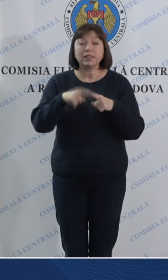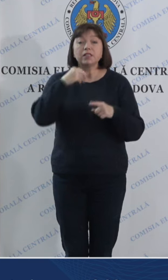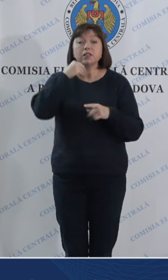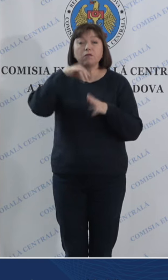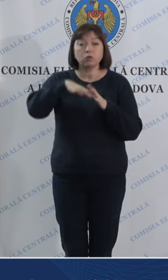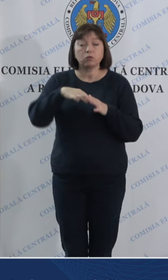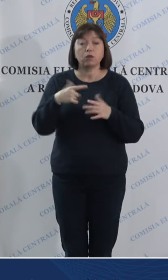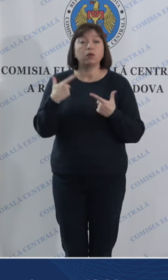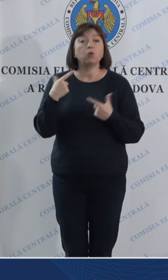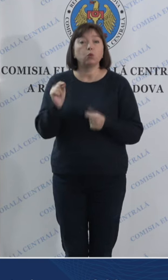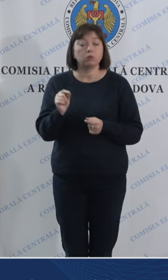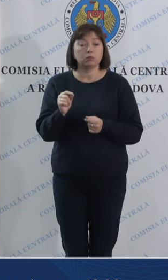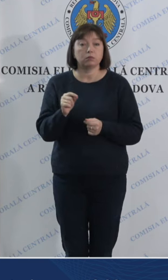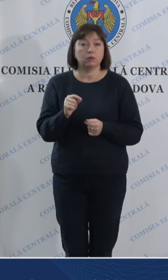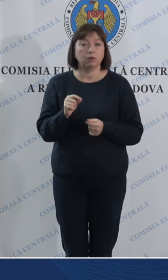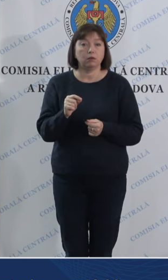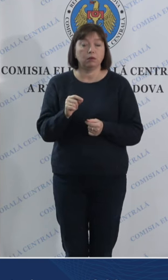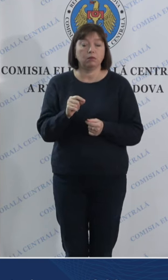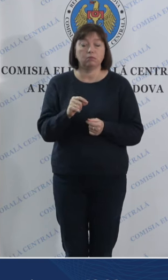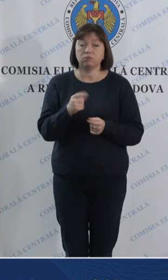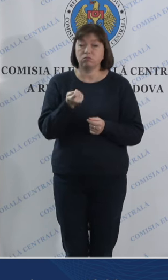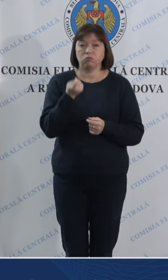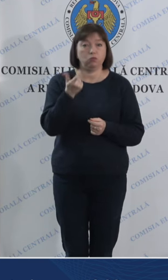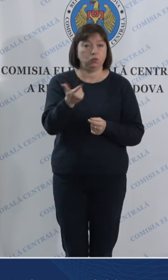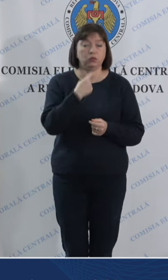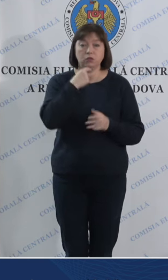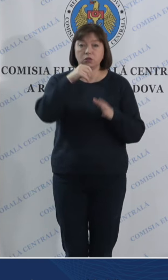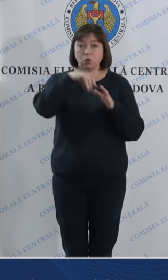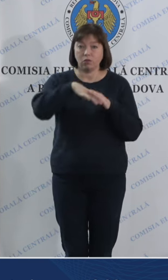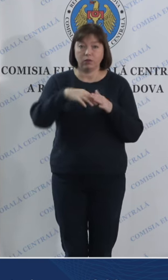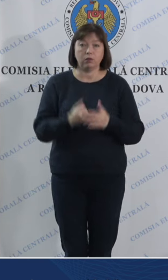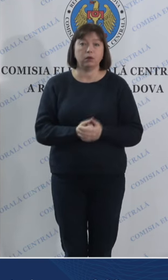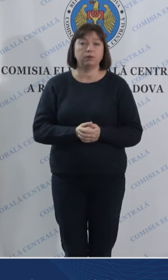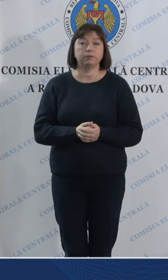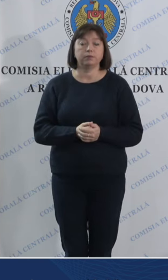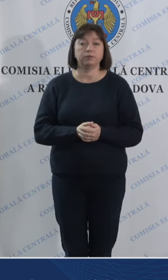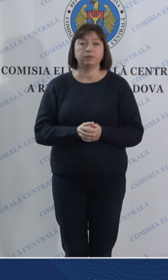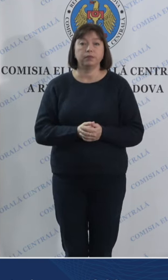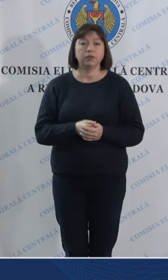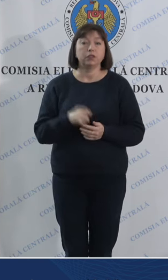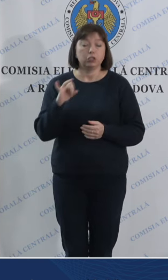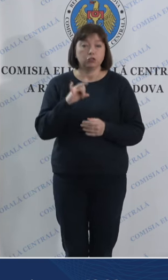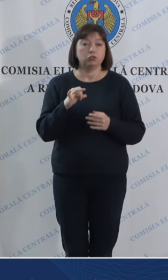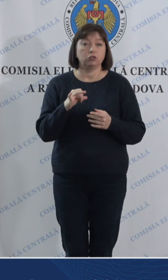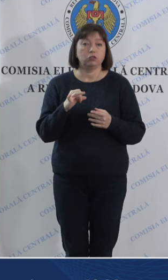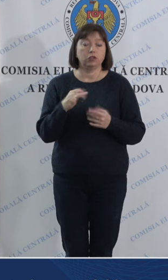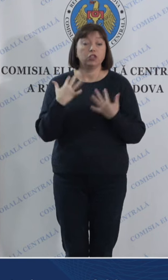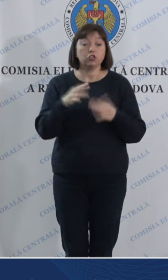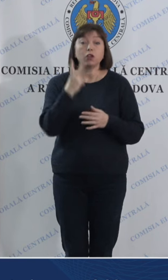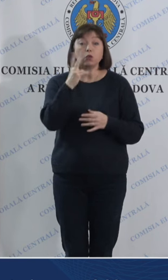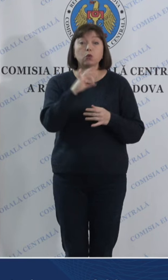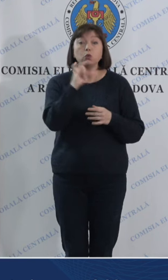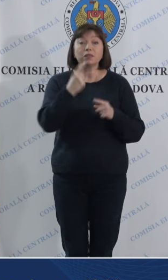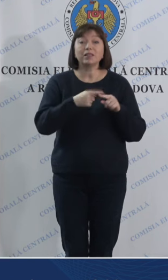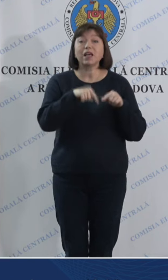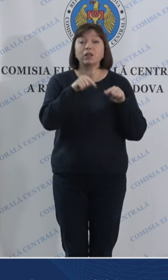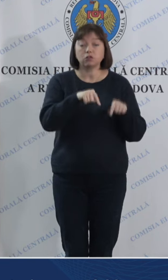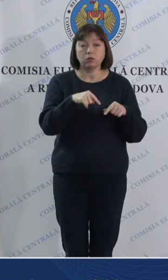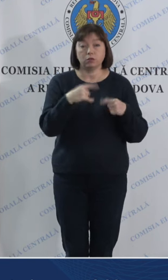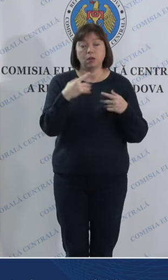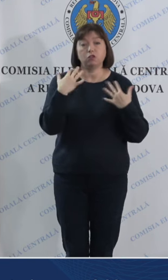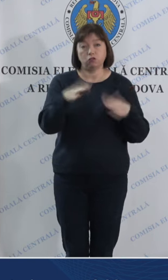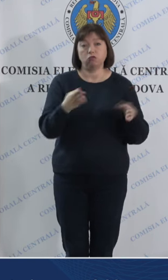votare cu un număr destul de mic de alegători și deja două dintre acestea s-au și